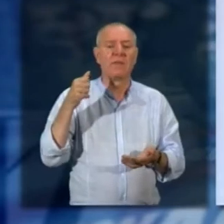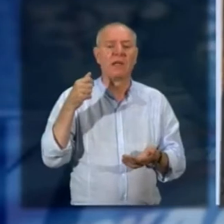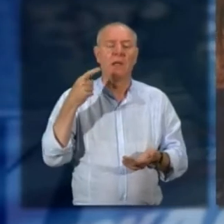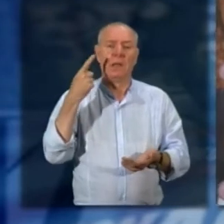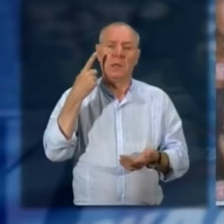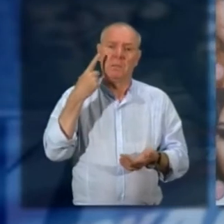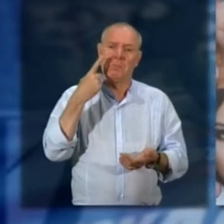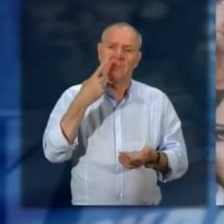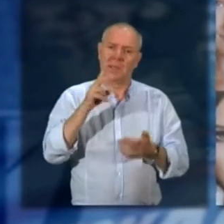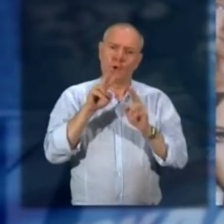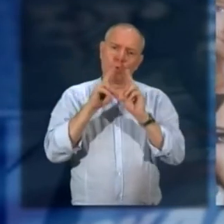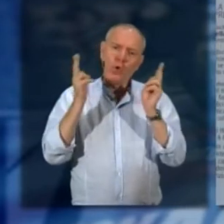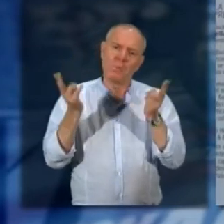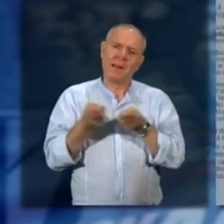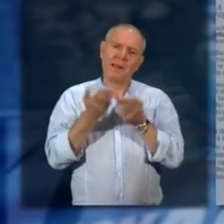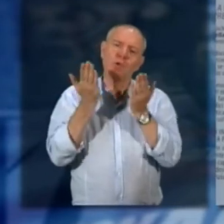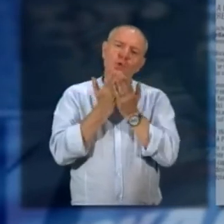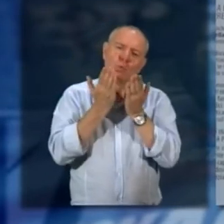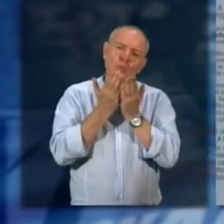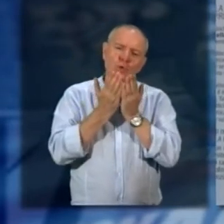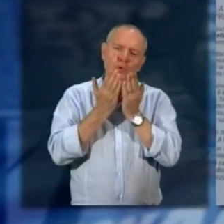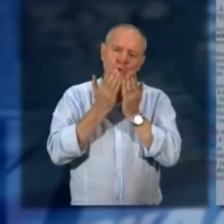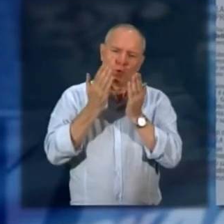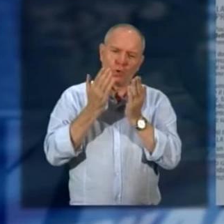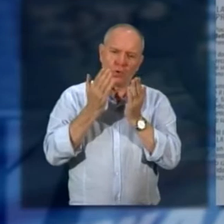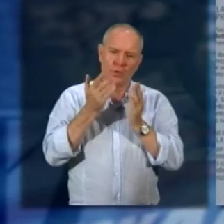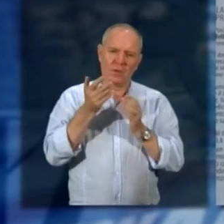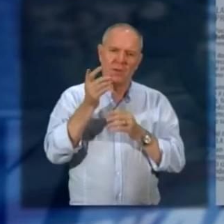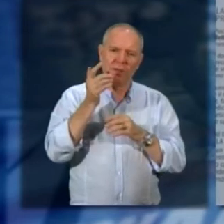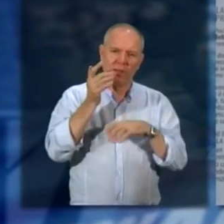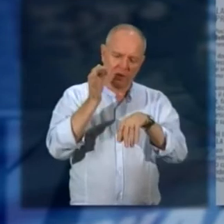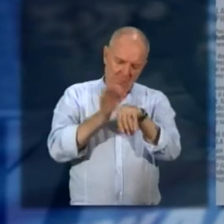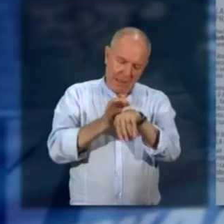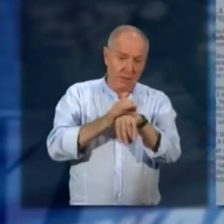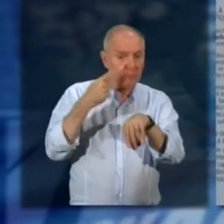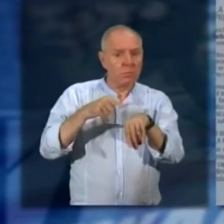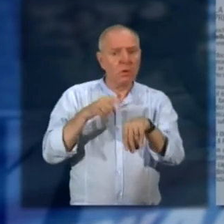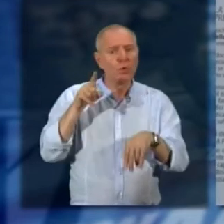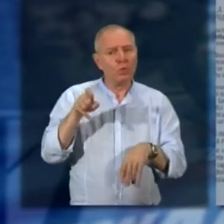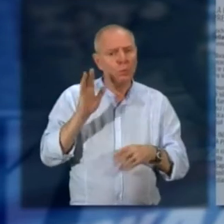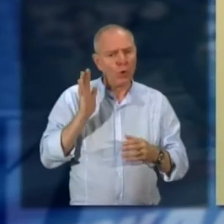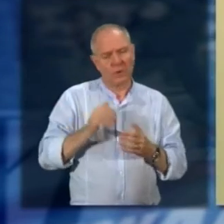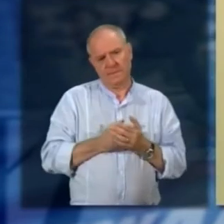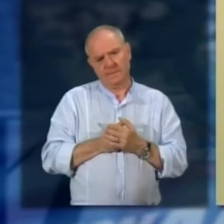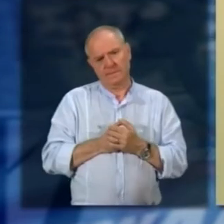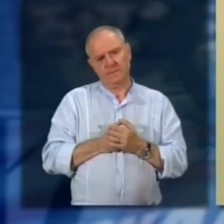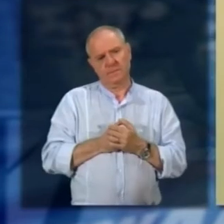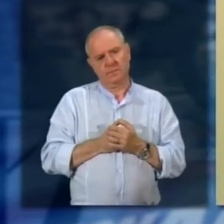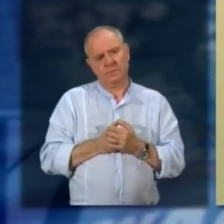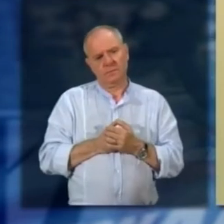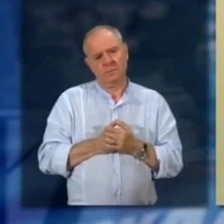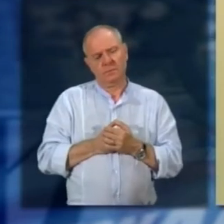lo studio di questi tumori abbiamo detto quanto è importante